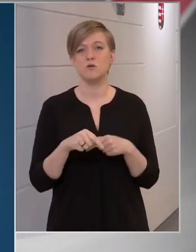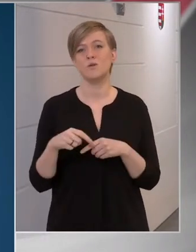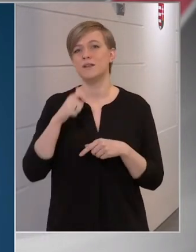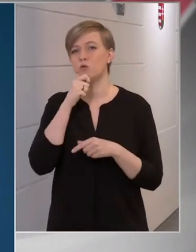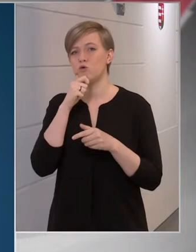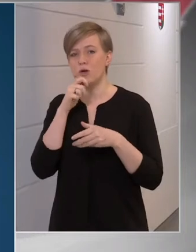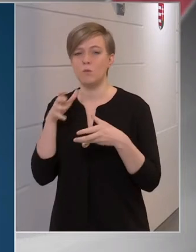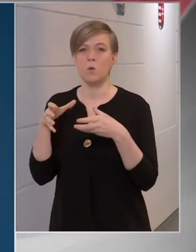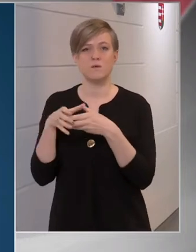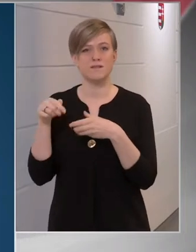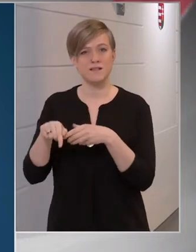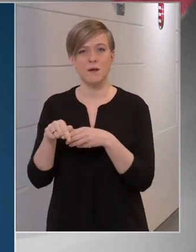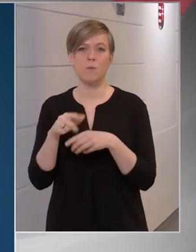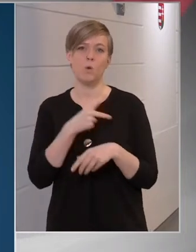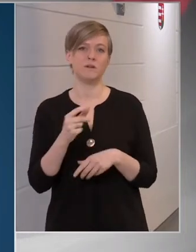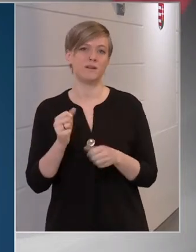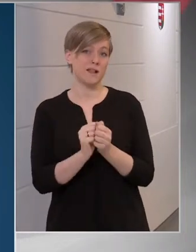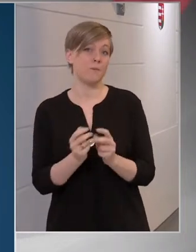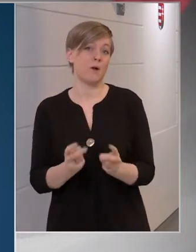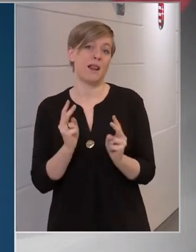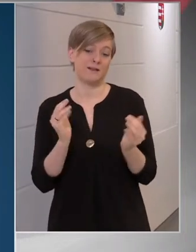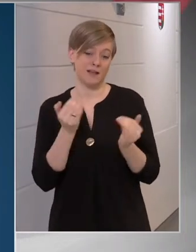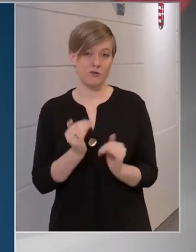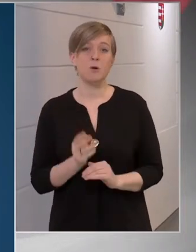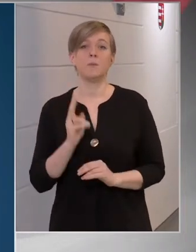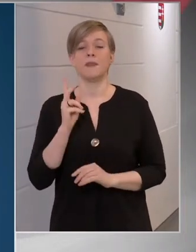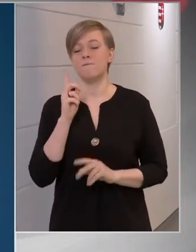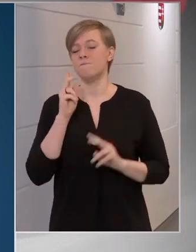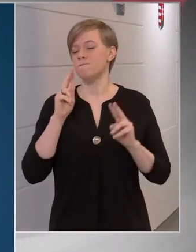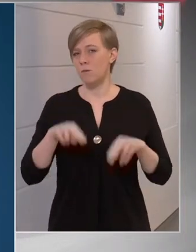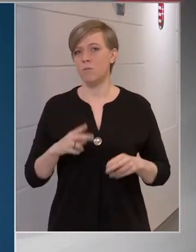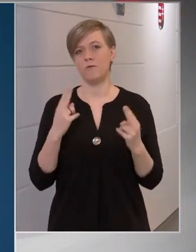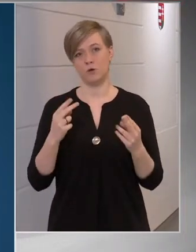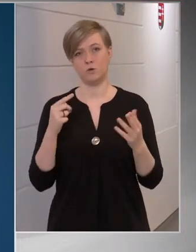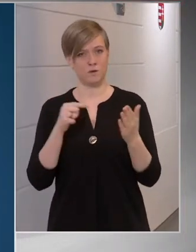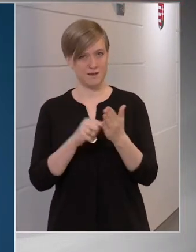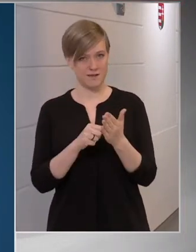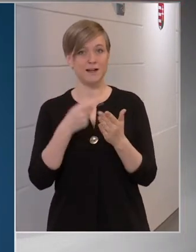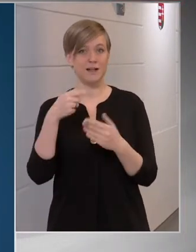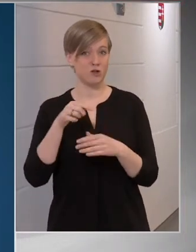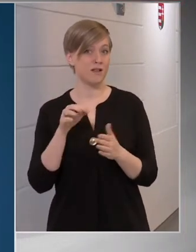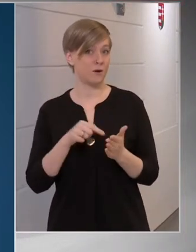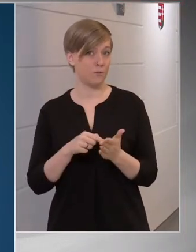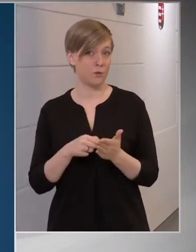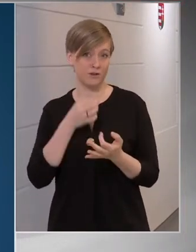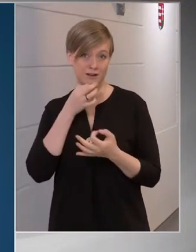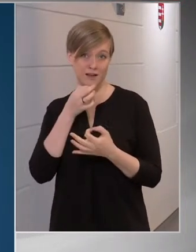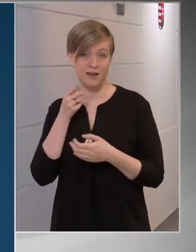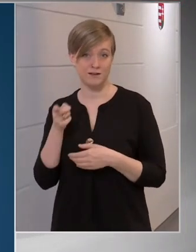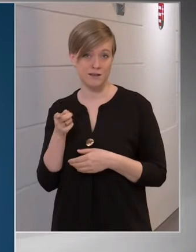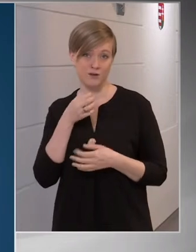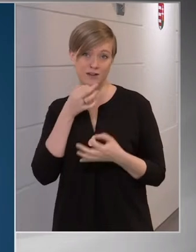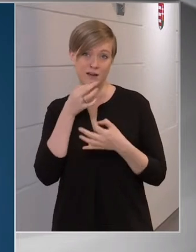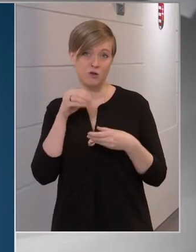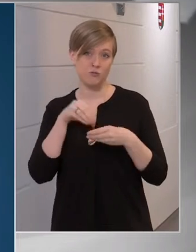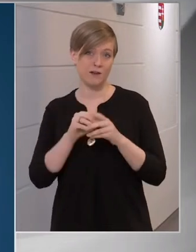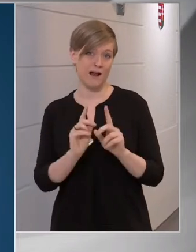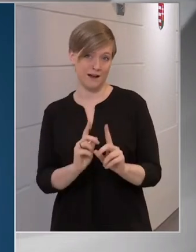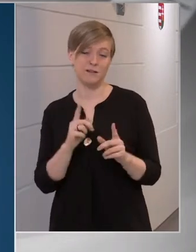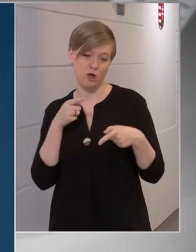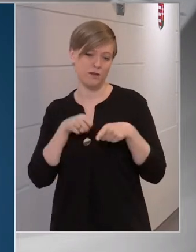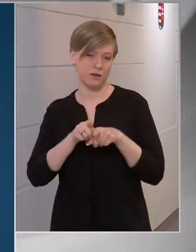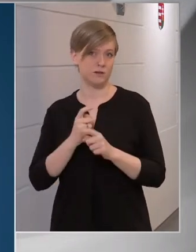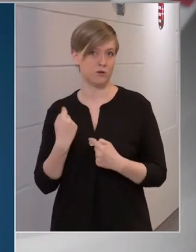korosztályba, ezért az oltottak száma is kevesebb lehet, de az egy valóban fontos cél, és ezen a ponton a kérdésben foglalkált állításáról